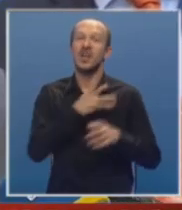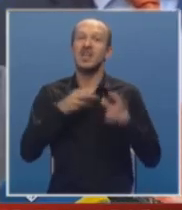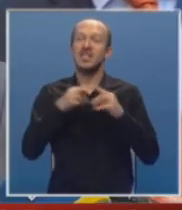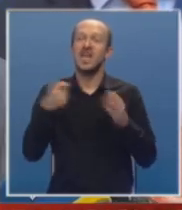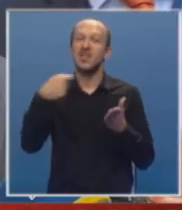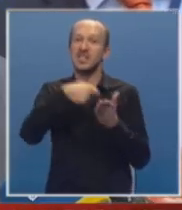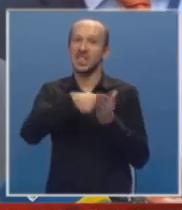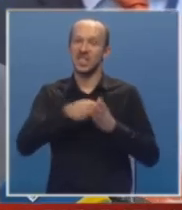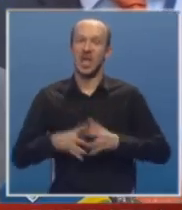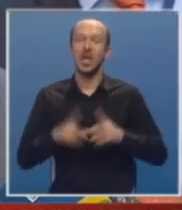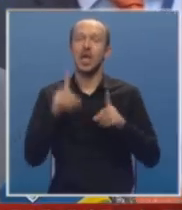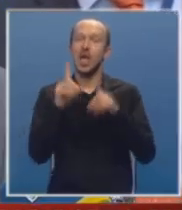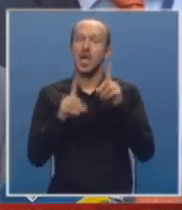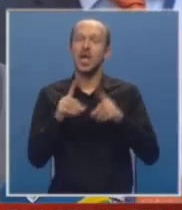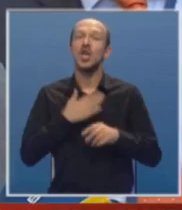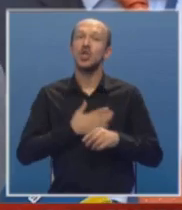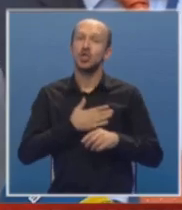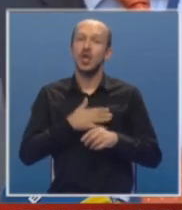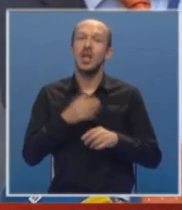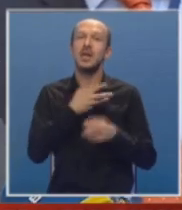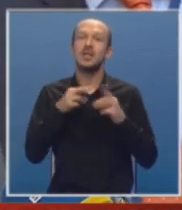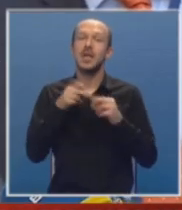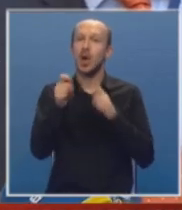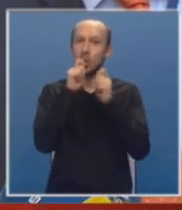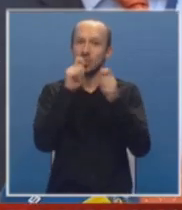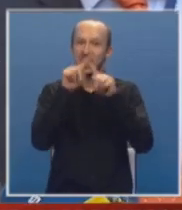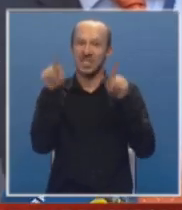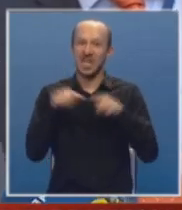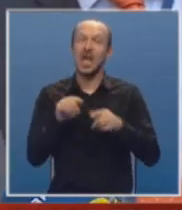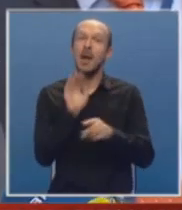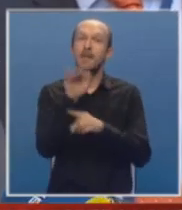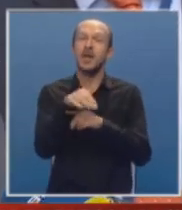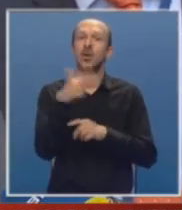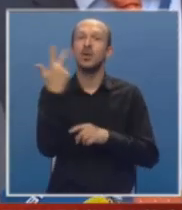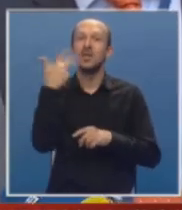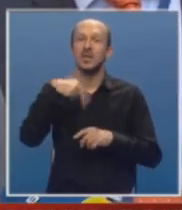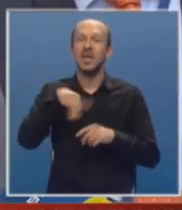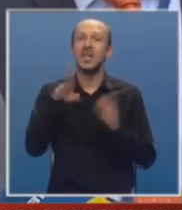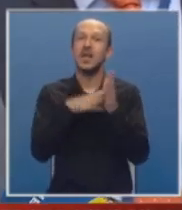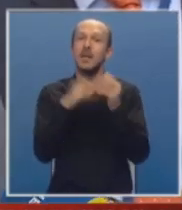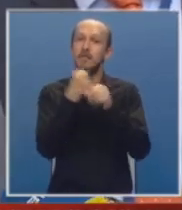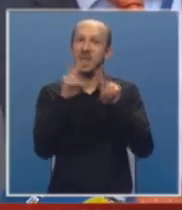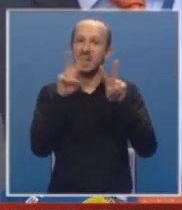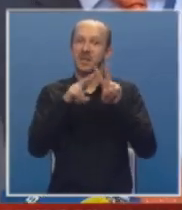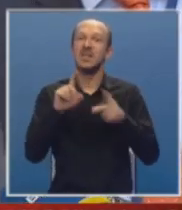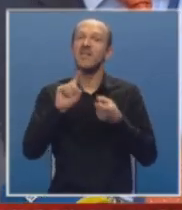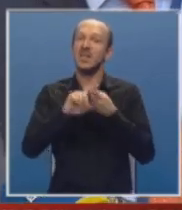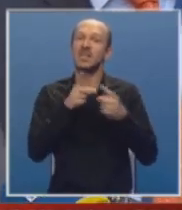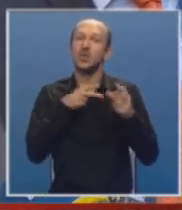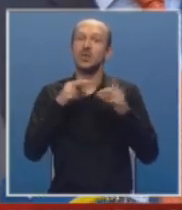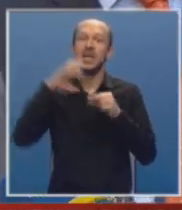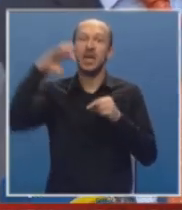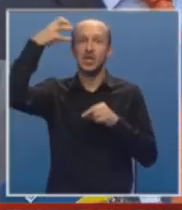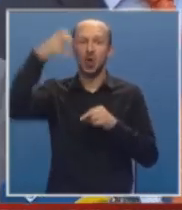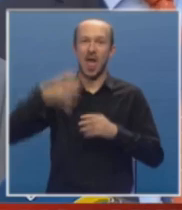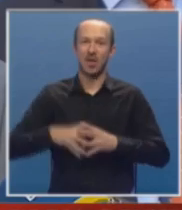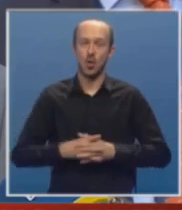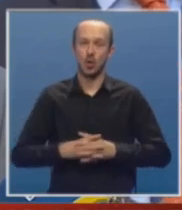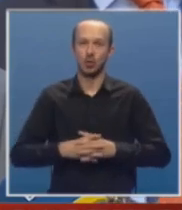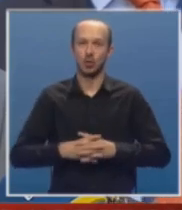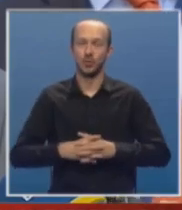za investicije ili želja za koncesije, preko 3000 MW vezano za solarnu